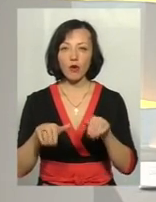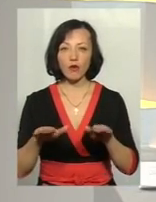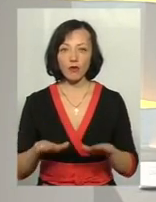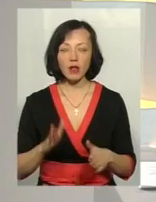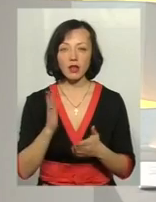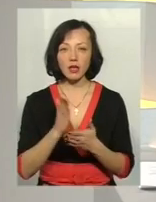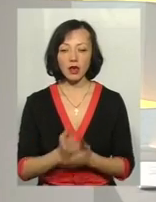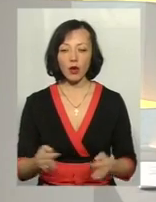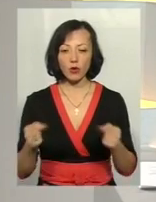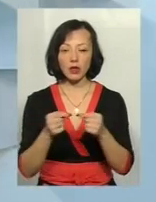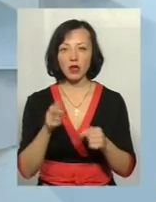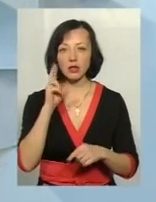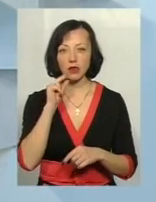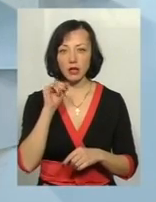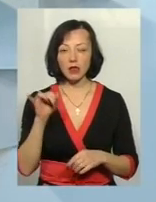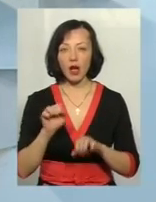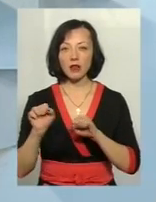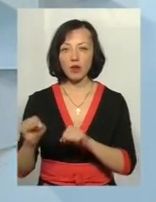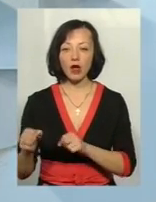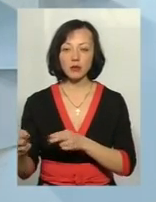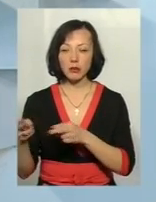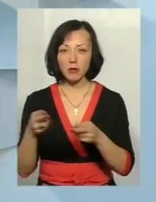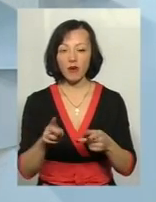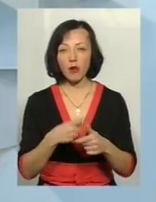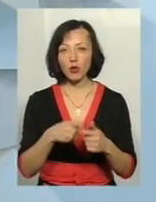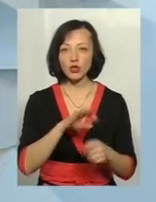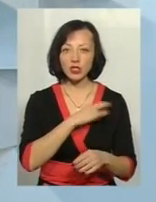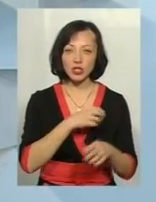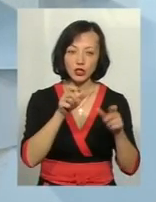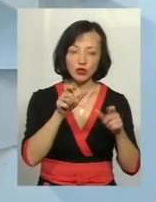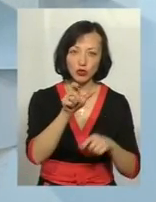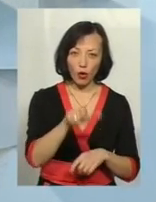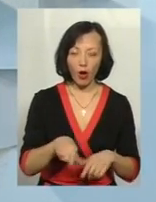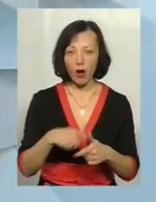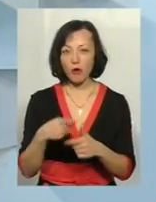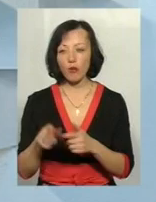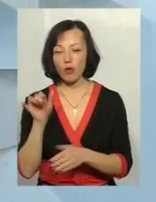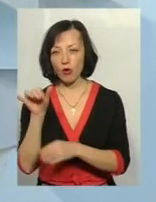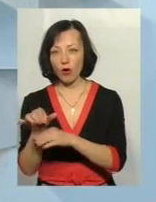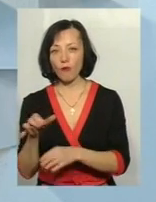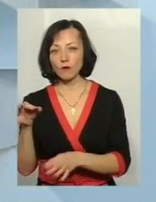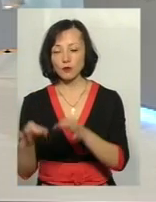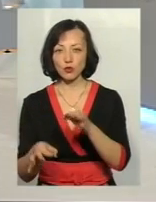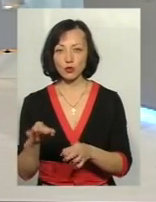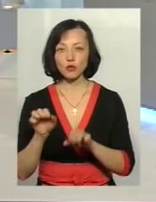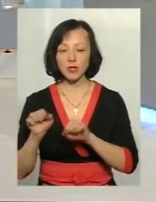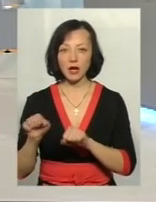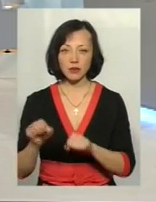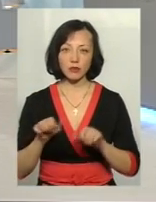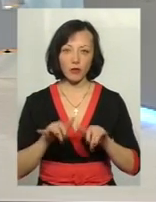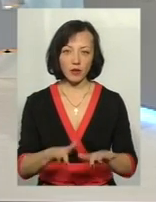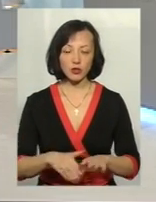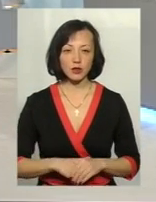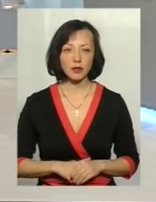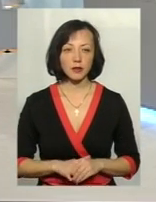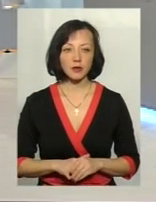є конкретна дата, і адвокат прибуває або до слідчого, або в суд для здійснення захисту кримінальних проваджень. І якщо